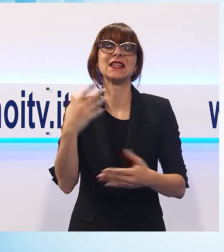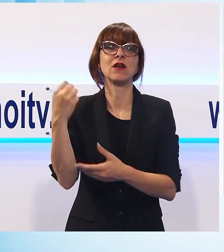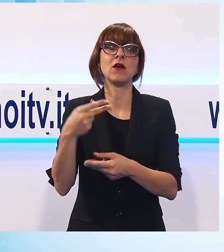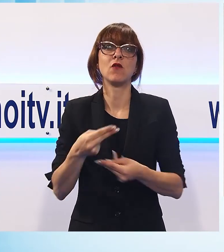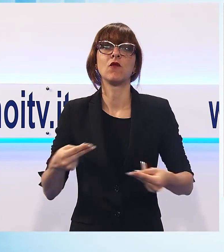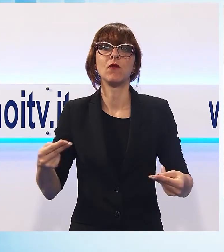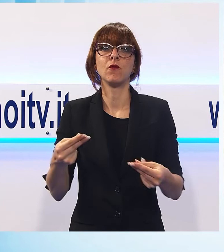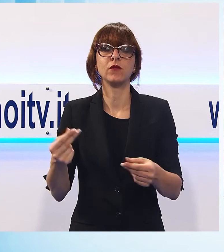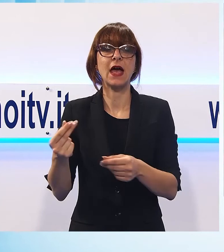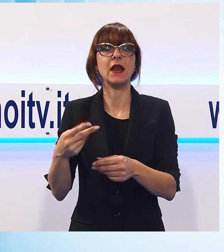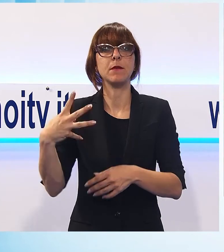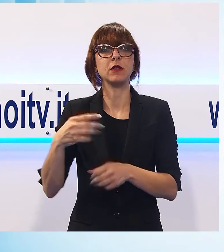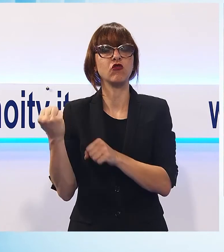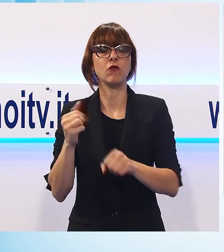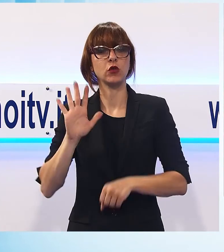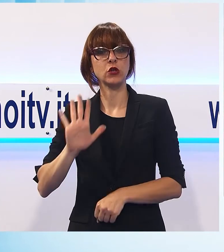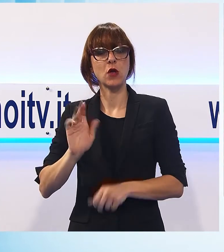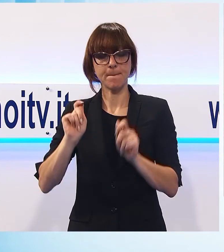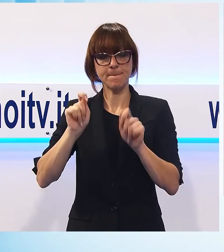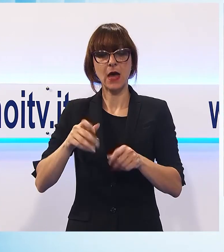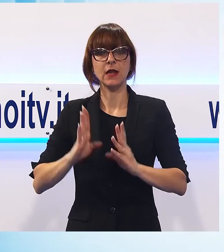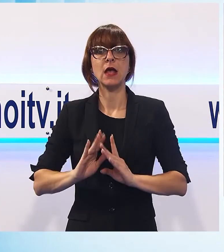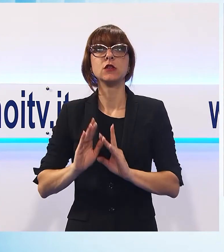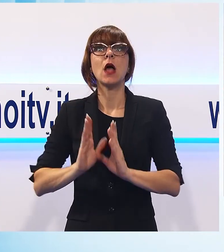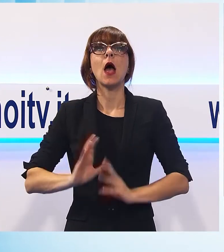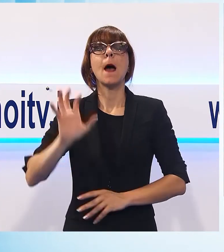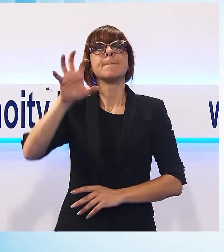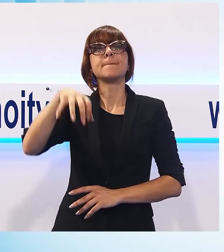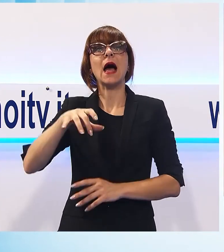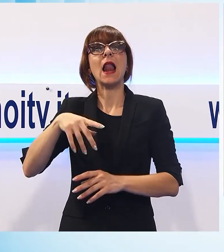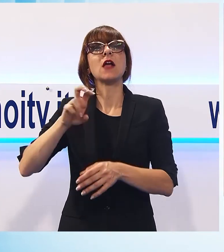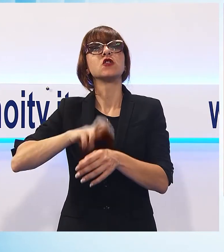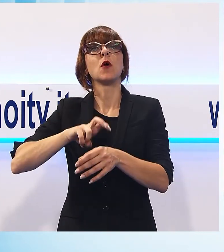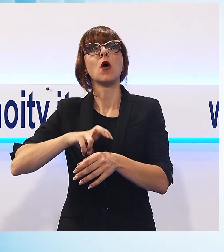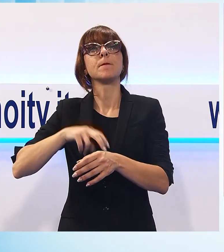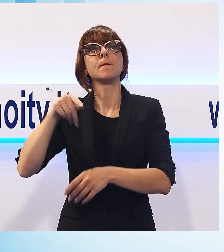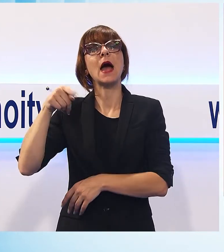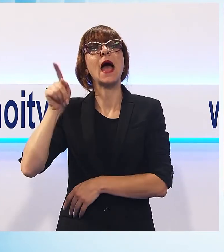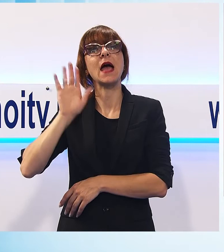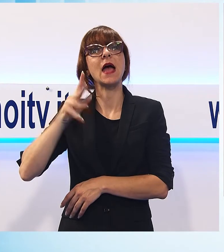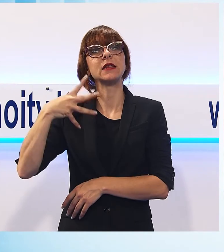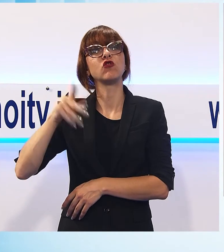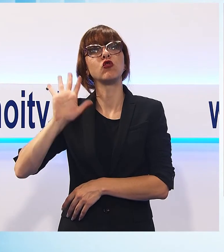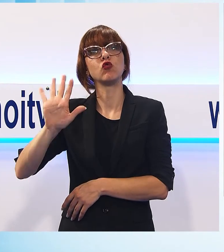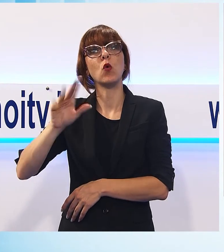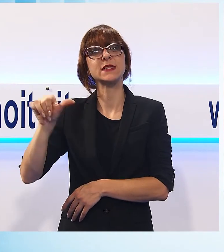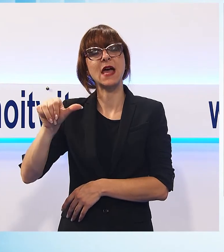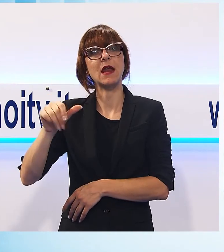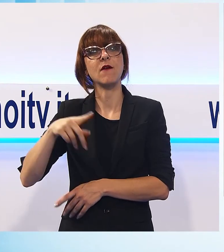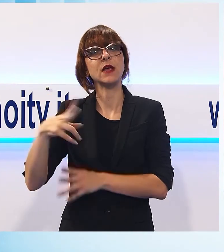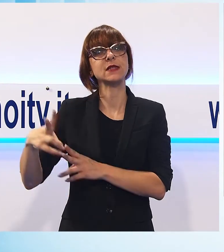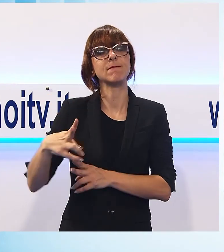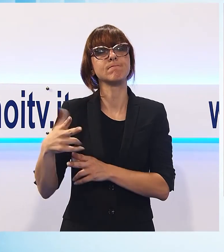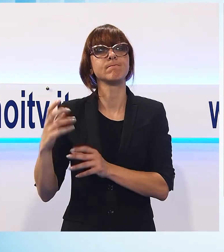con partenza dal Palazzo Medice di Seravezza e arrivo all'Evigliani. Da uno scherzo siamo arrivati a diventare una situazione enorme, perché per noi è enorme.